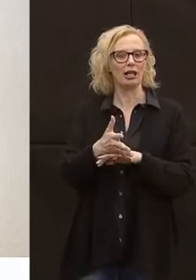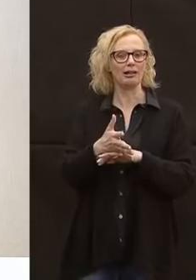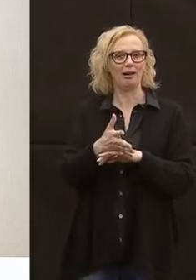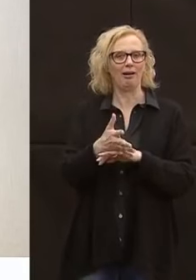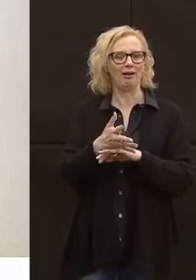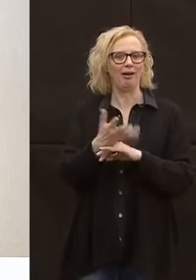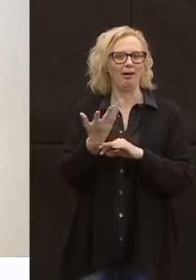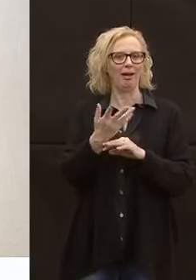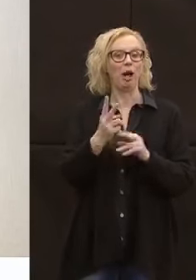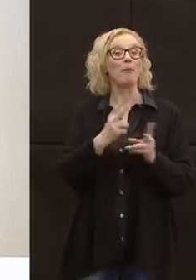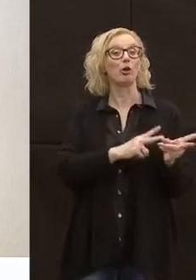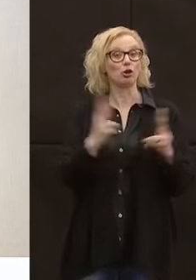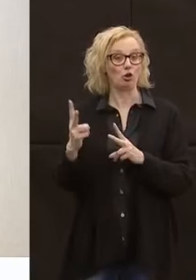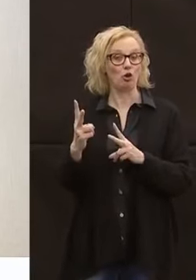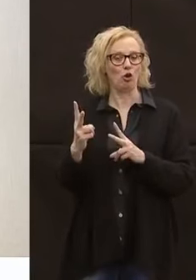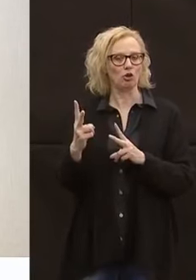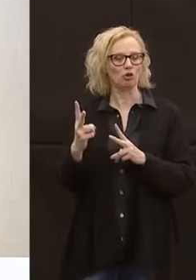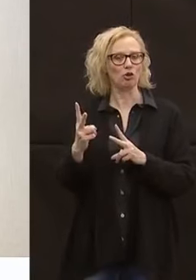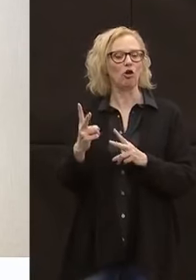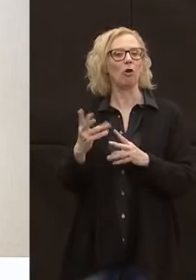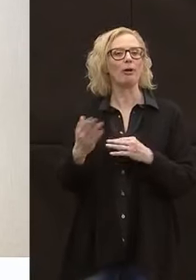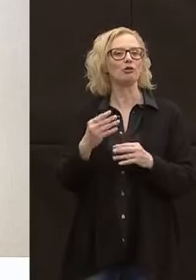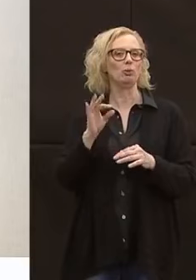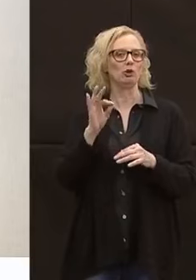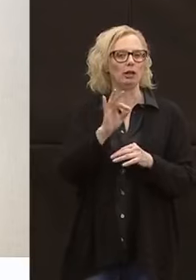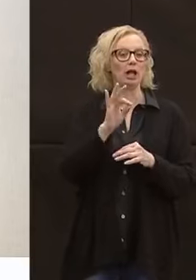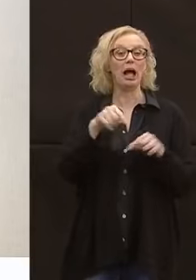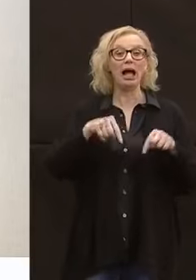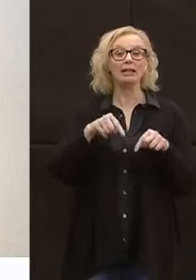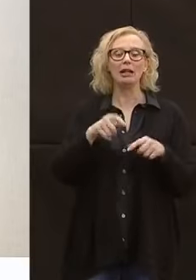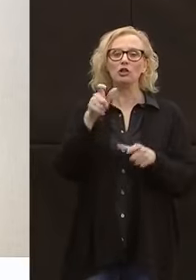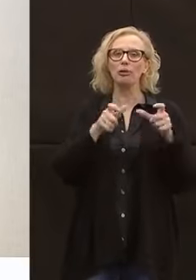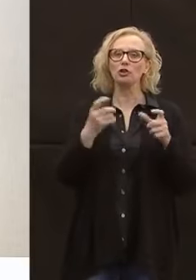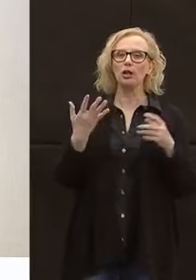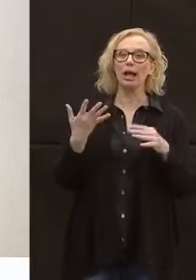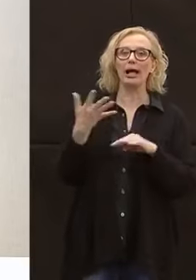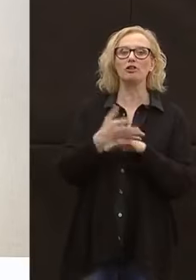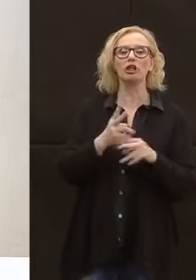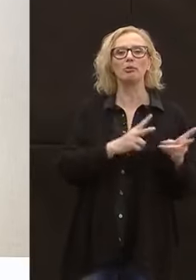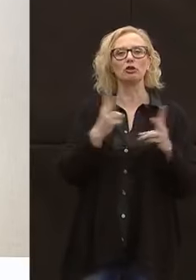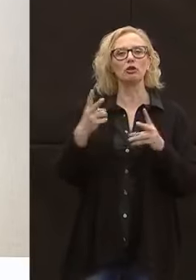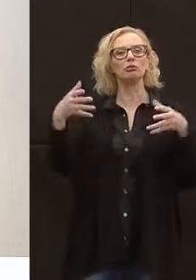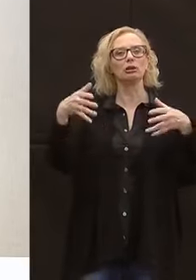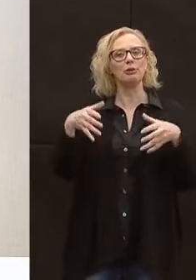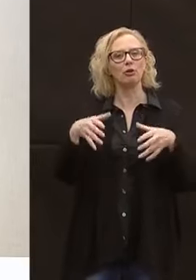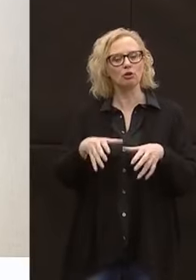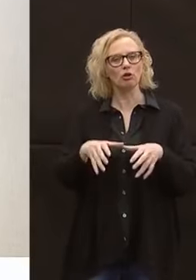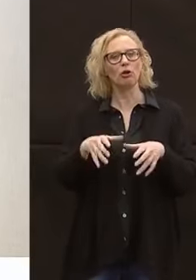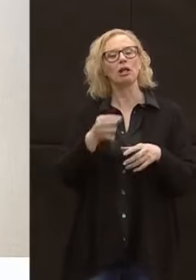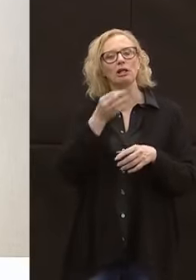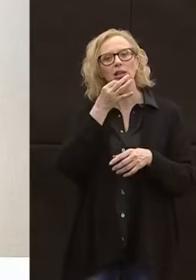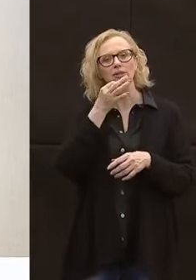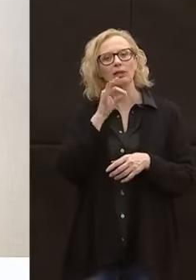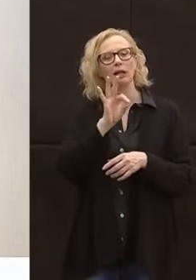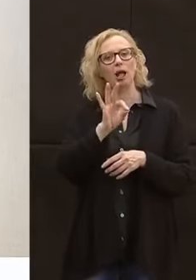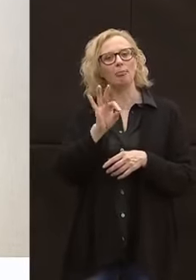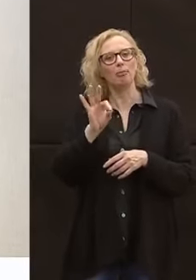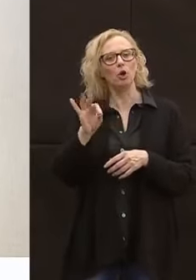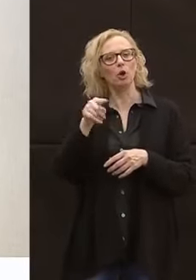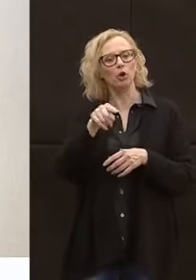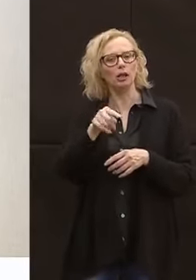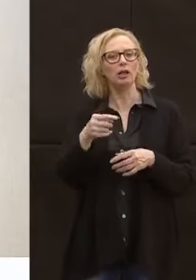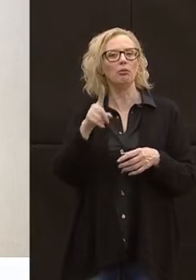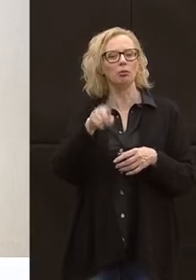particolar modo al pronto soccorso. In questo momento c'è un calo di accessi, quindi le modalità di raccolta di questi tamponi, oltre che le